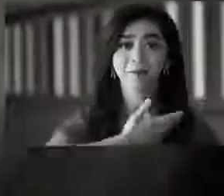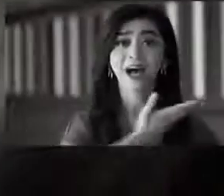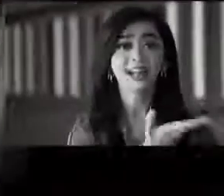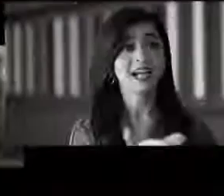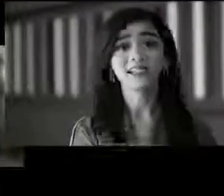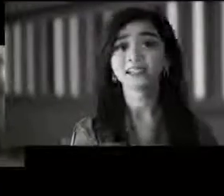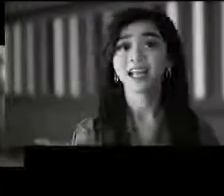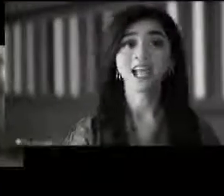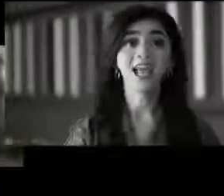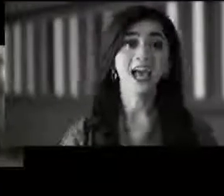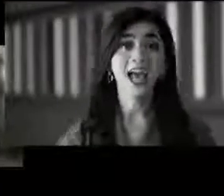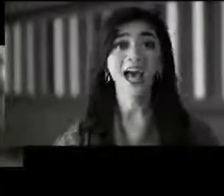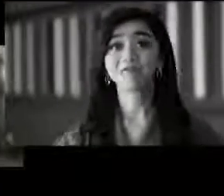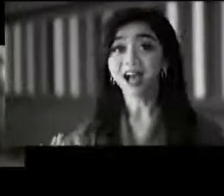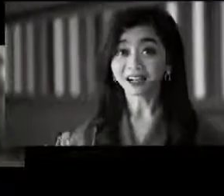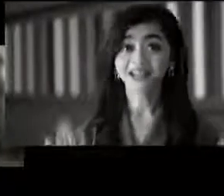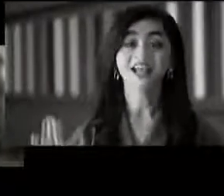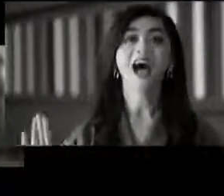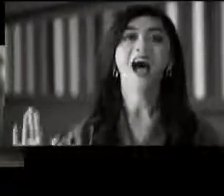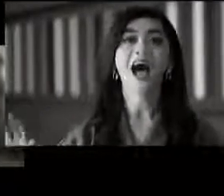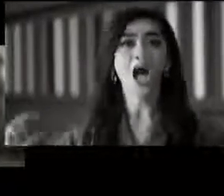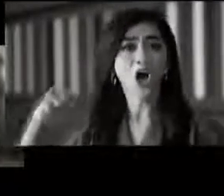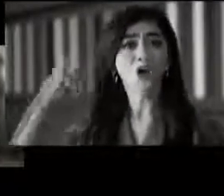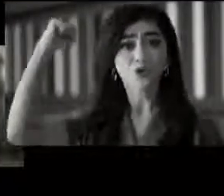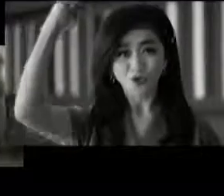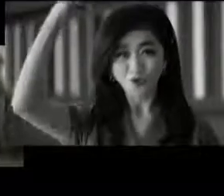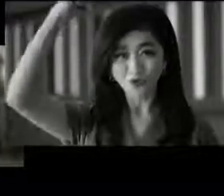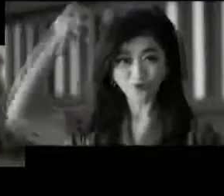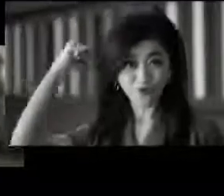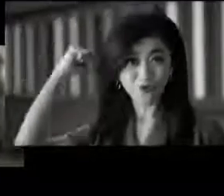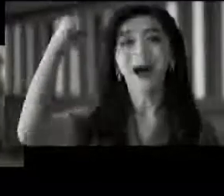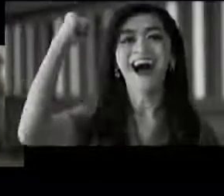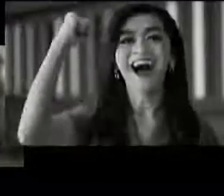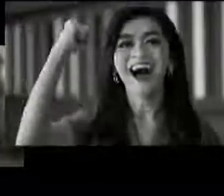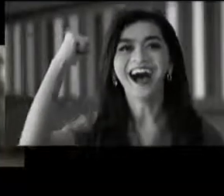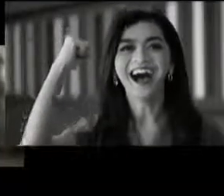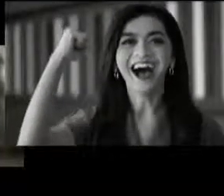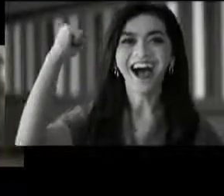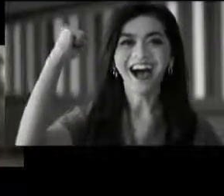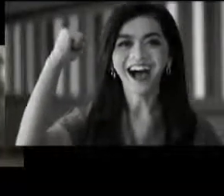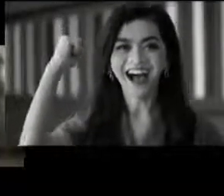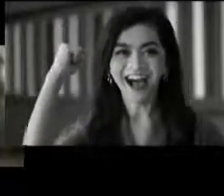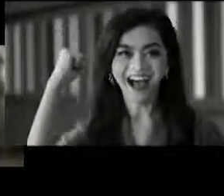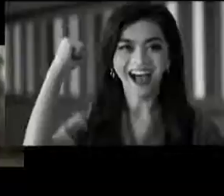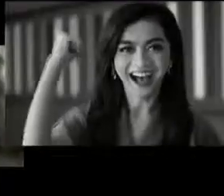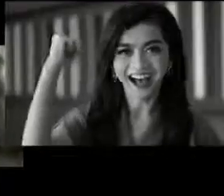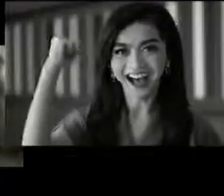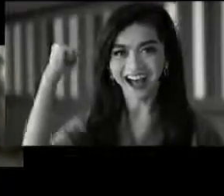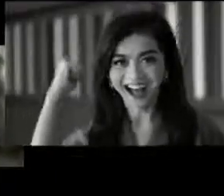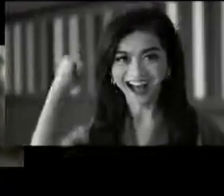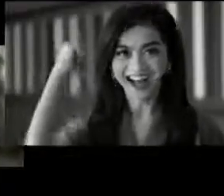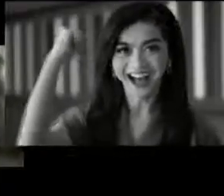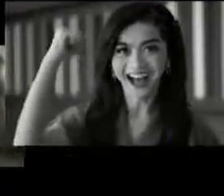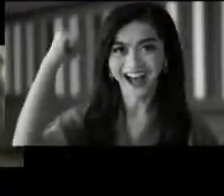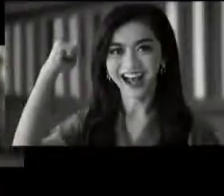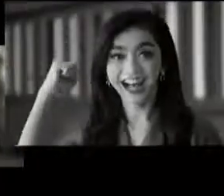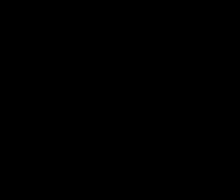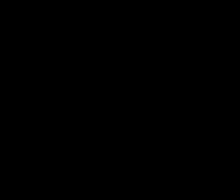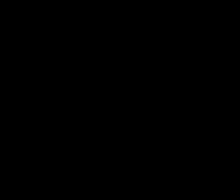amakimu badan sehat bangsa kuat selamat menikmati selamat